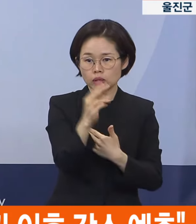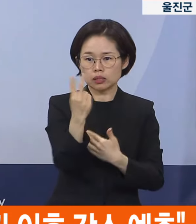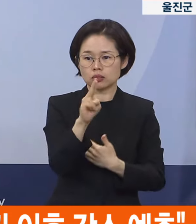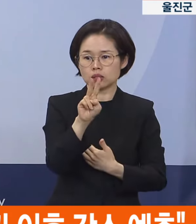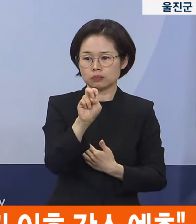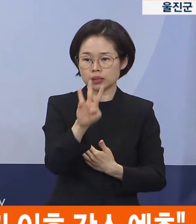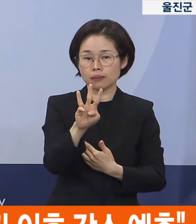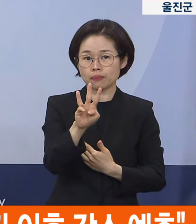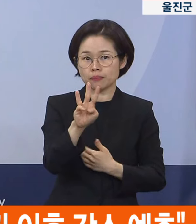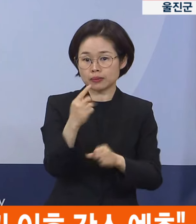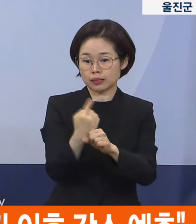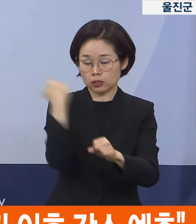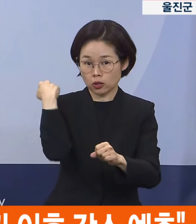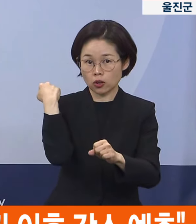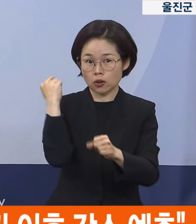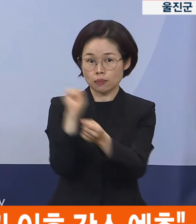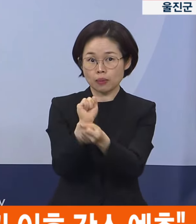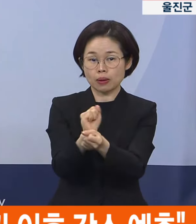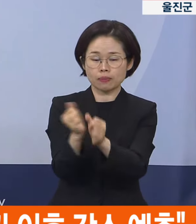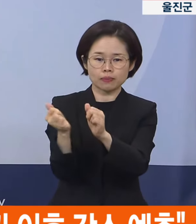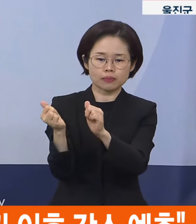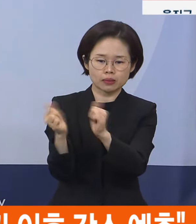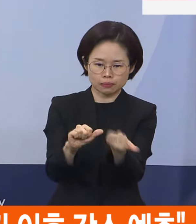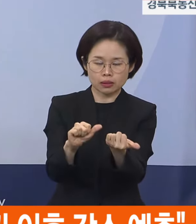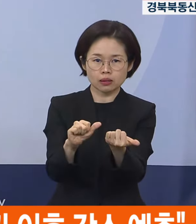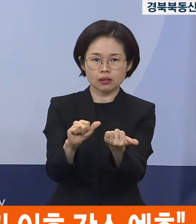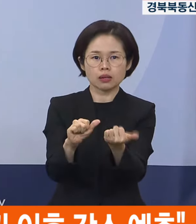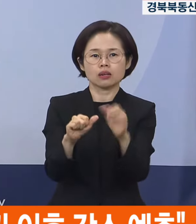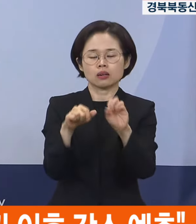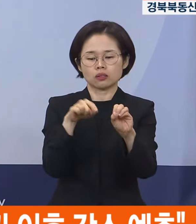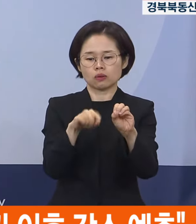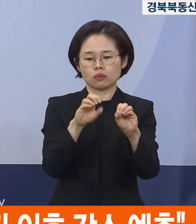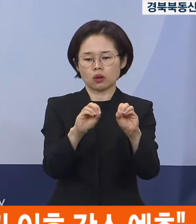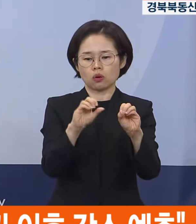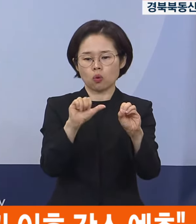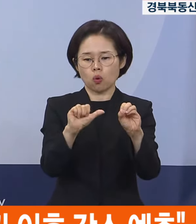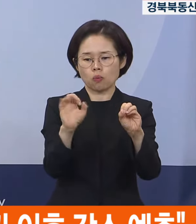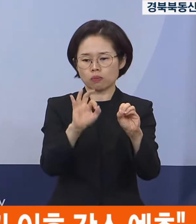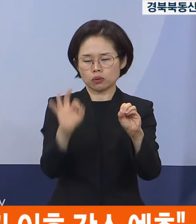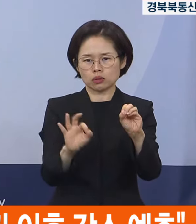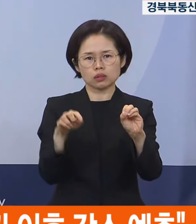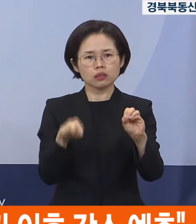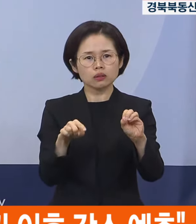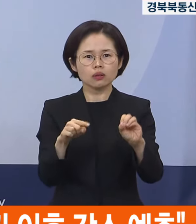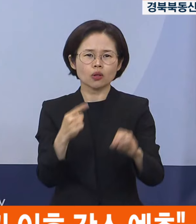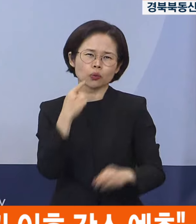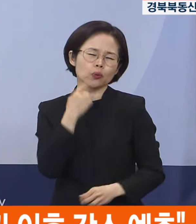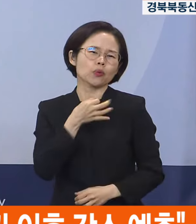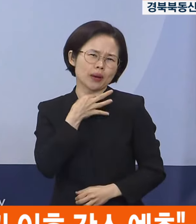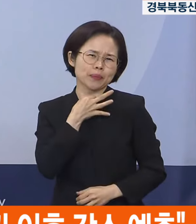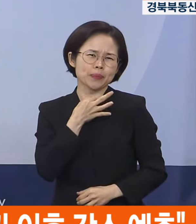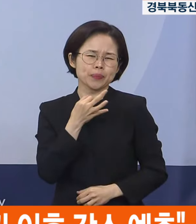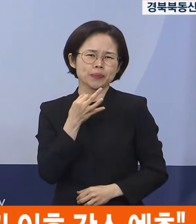국내 코로나19 치명률은 0.05%로 계절독감과 비슷합니다.